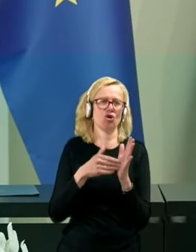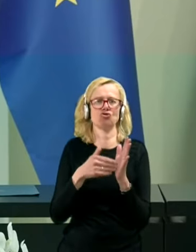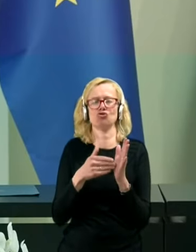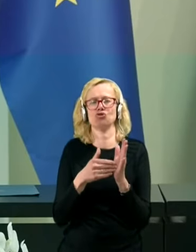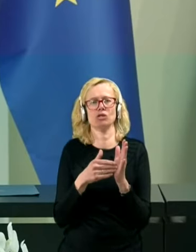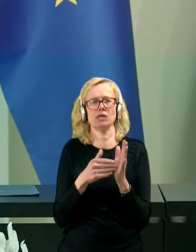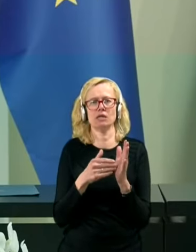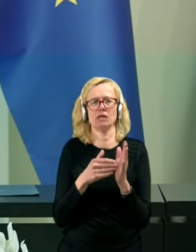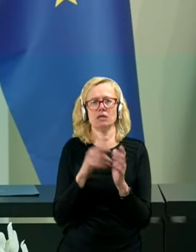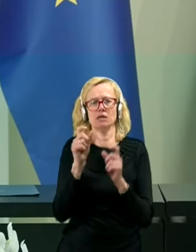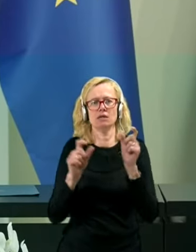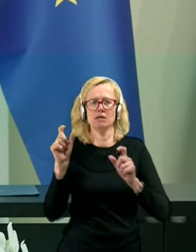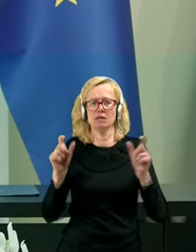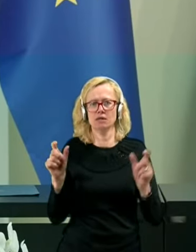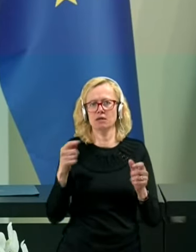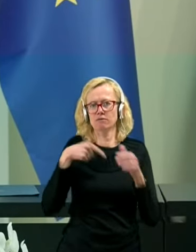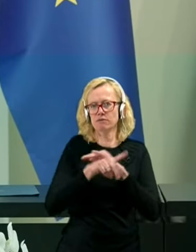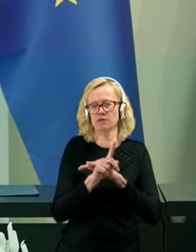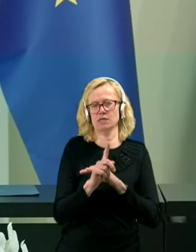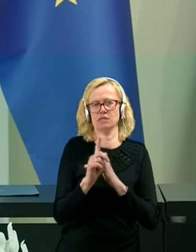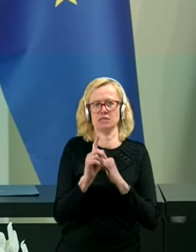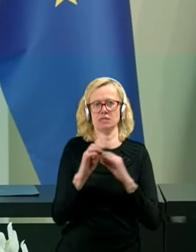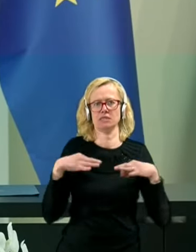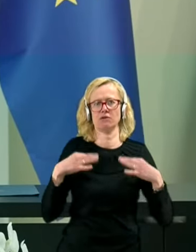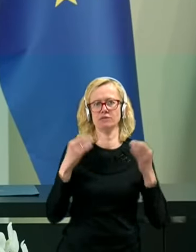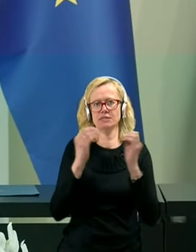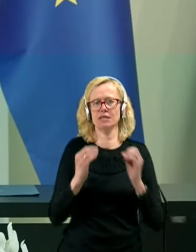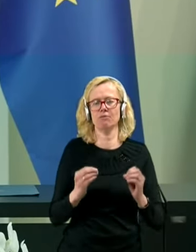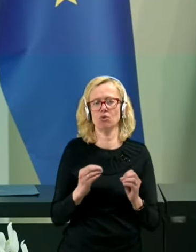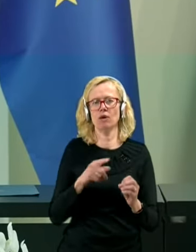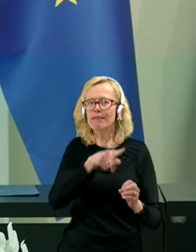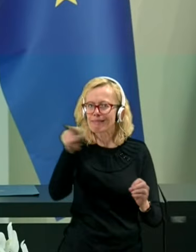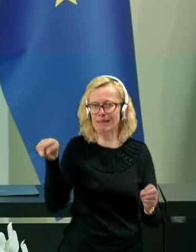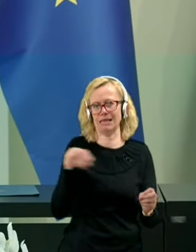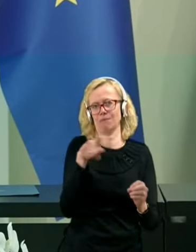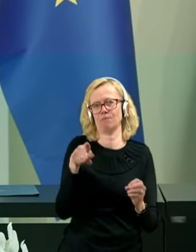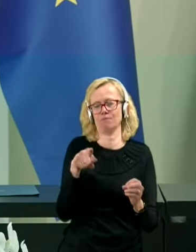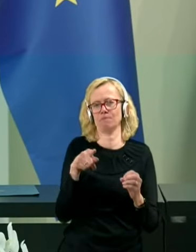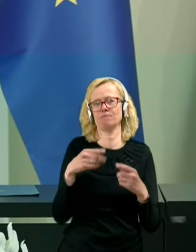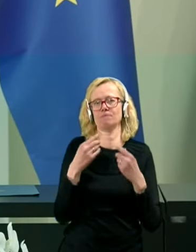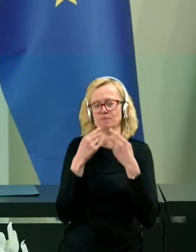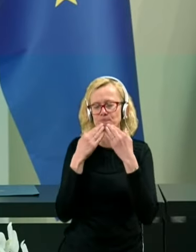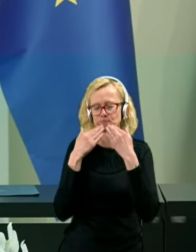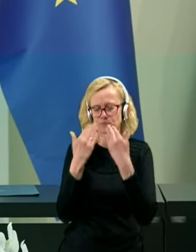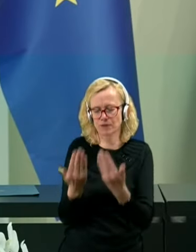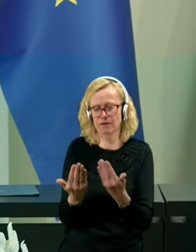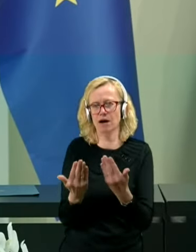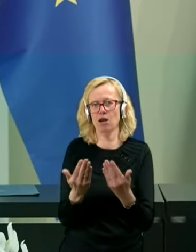sistemu in njim velja izred za hvalo ob te obletnici.